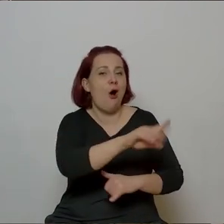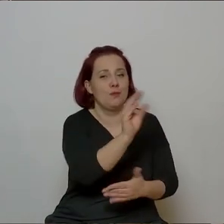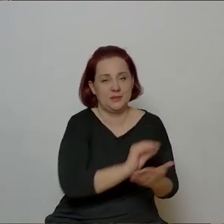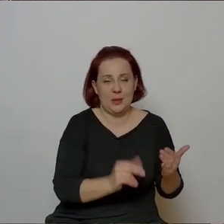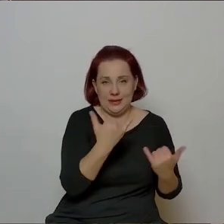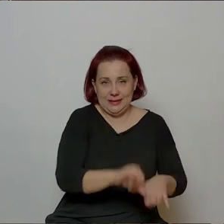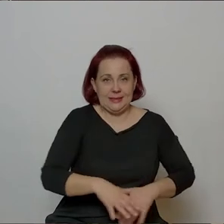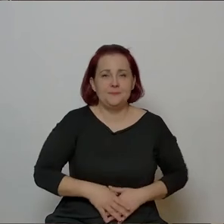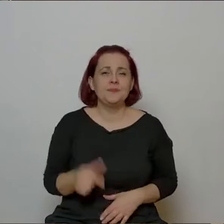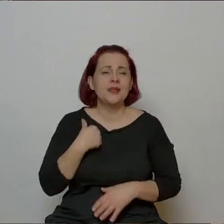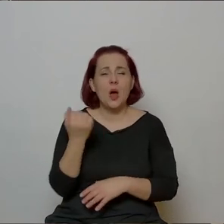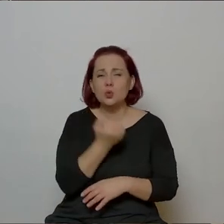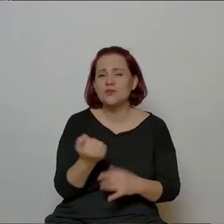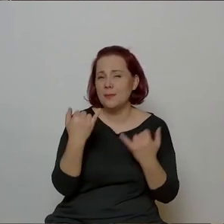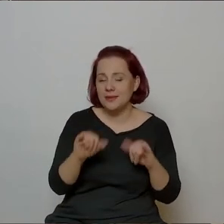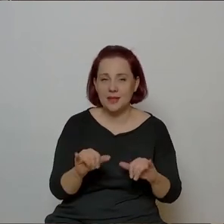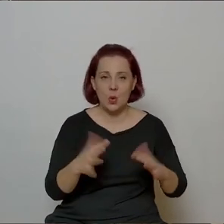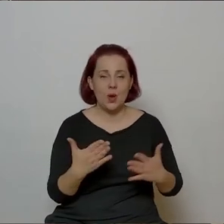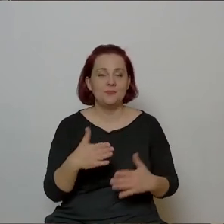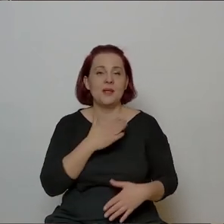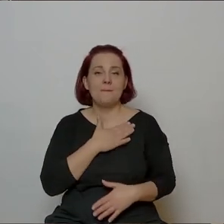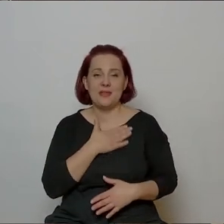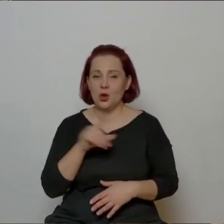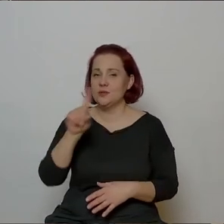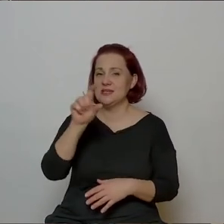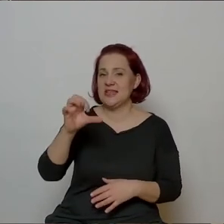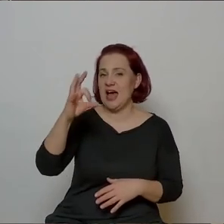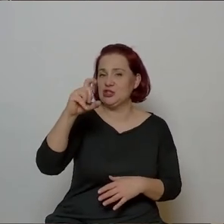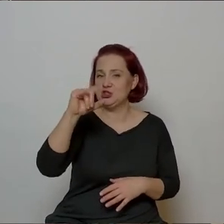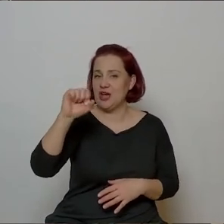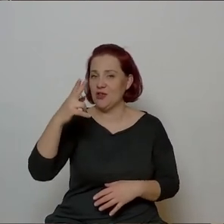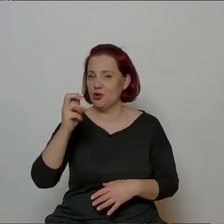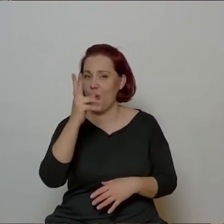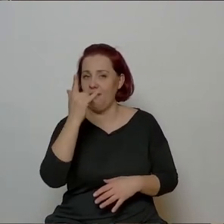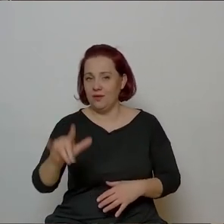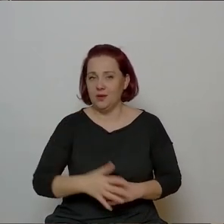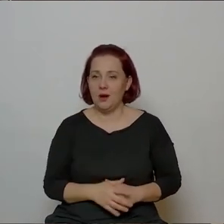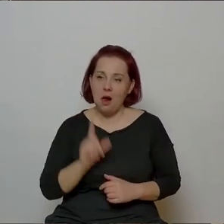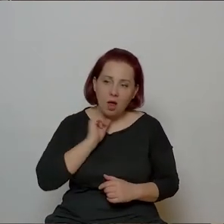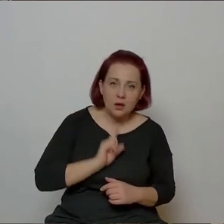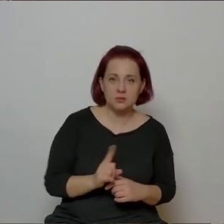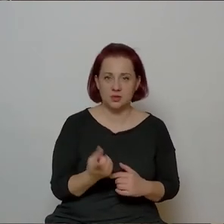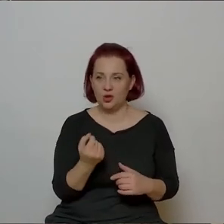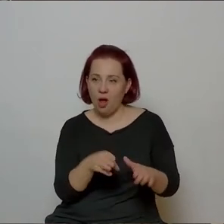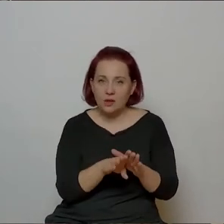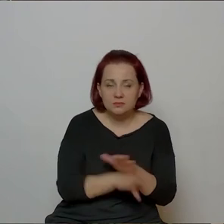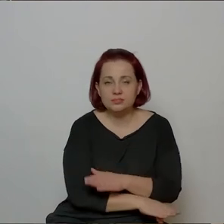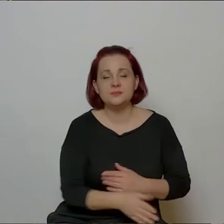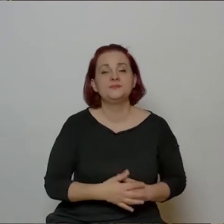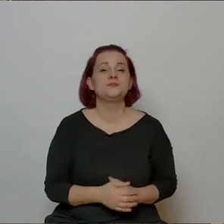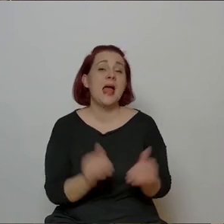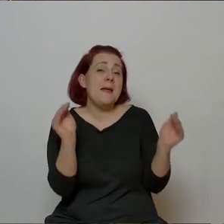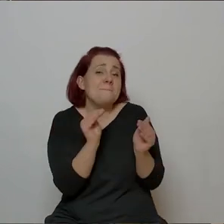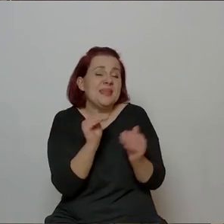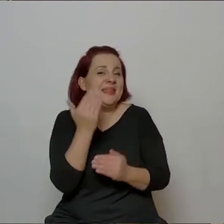którego używał Norwid, patriotyzm zaściankowy. On tego nie cierpił, że to jest zaściankowy patriotyzm, że to jest. Natomiast taka mini